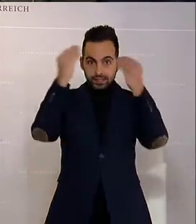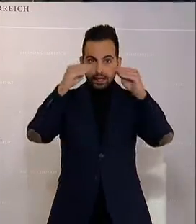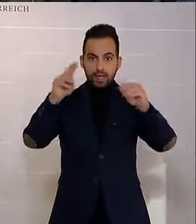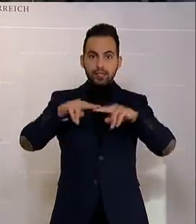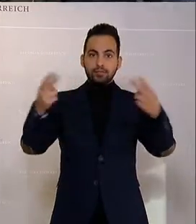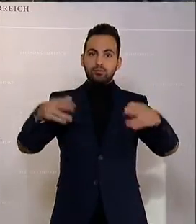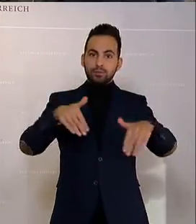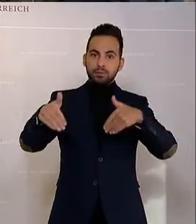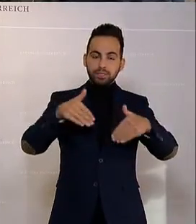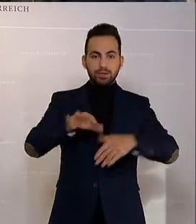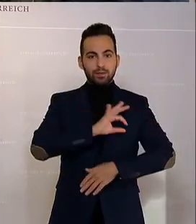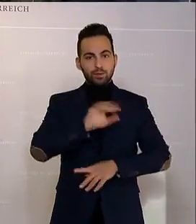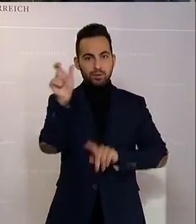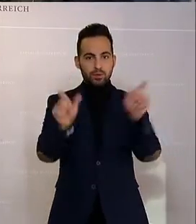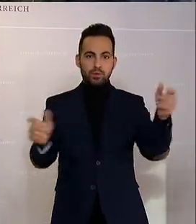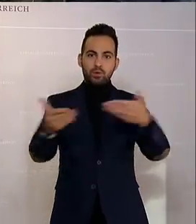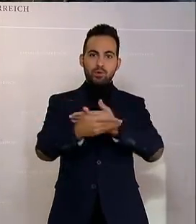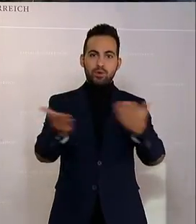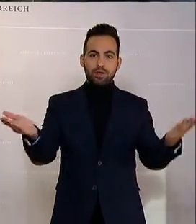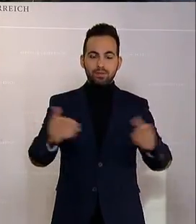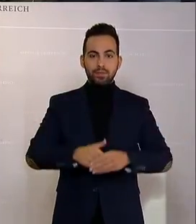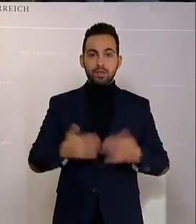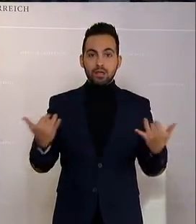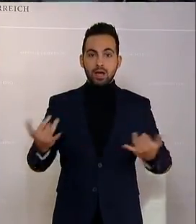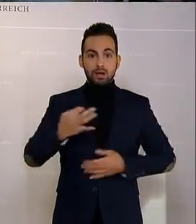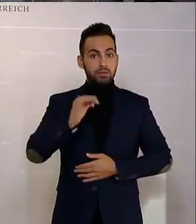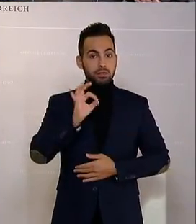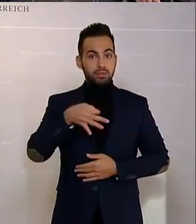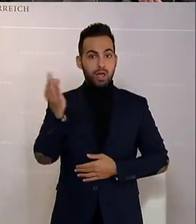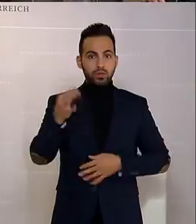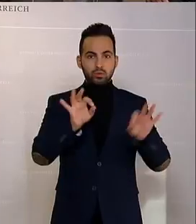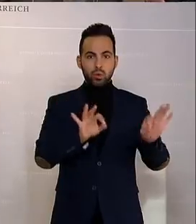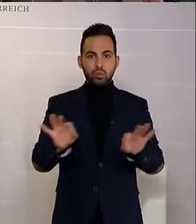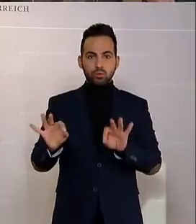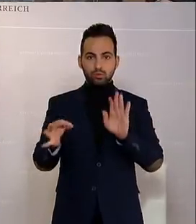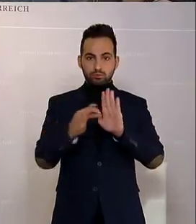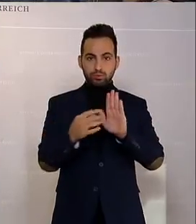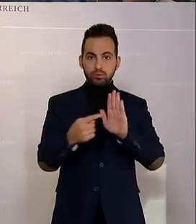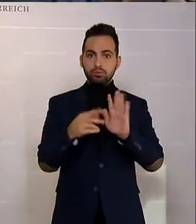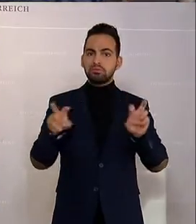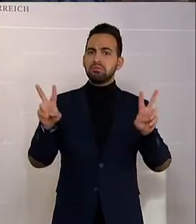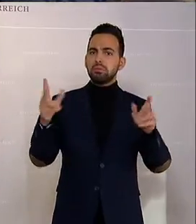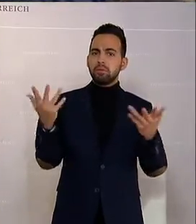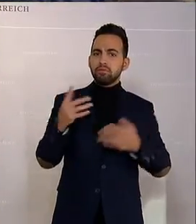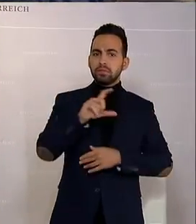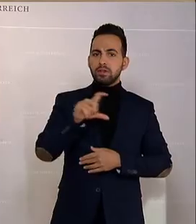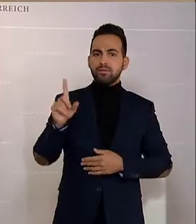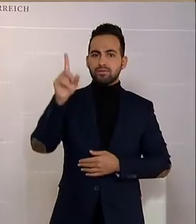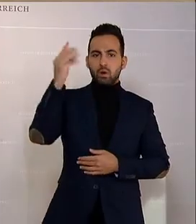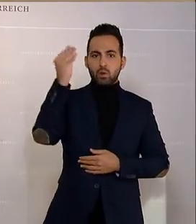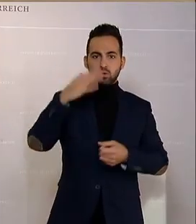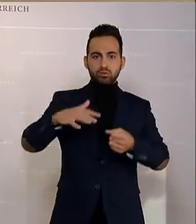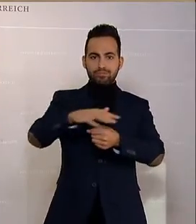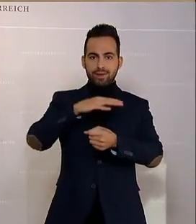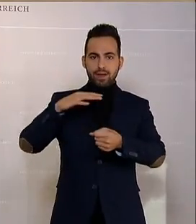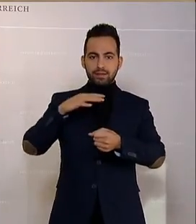Erster Redner ist von der FPÖ Axel Kassecker. Tagesordnungspunkt geht es an sich um den Fachhochschulbereich, wo